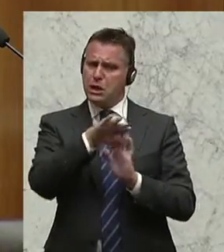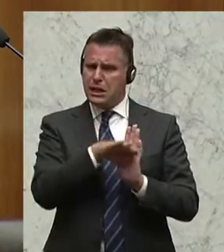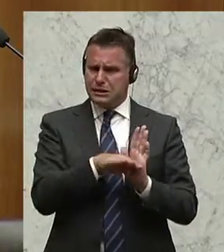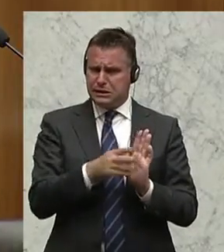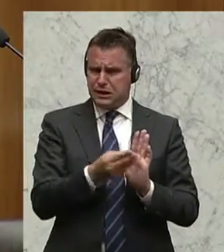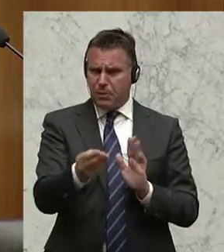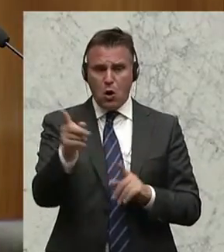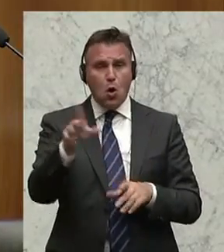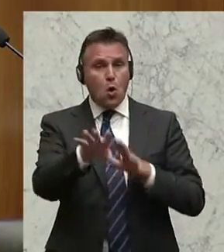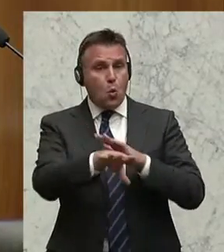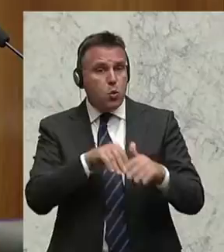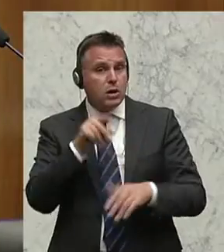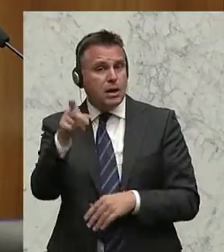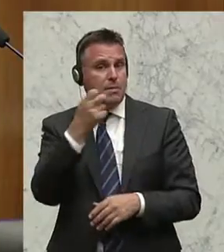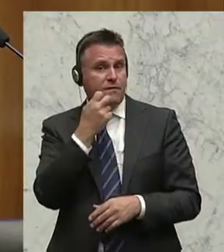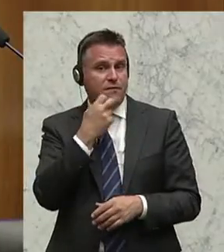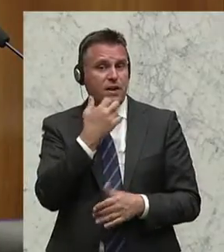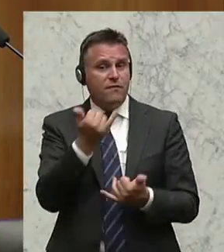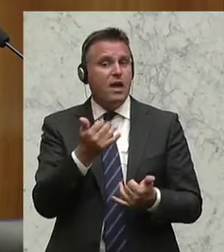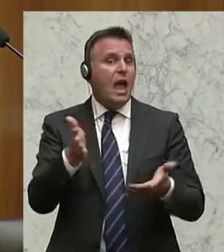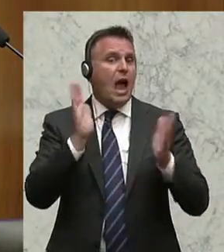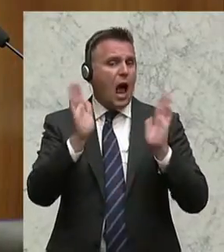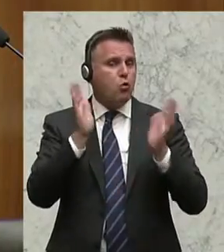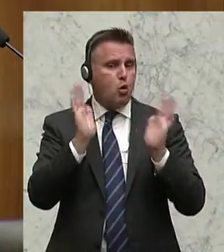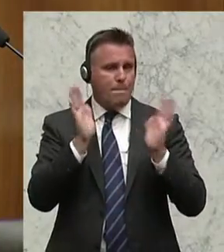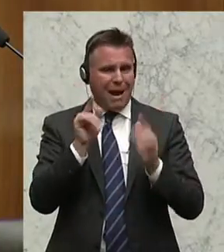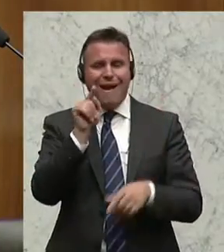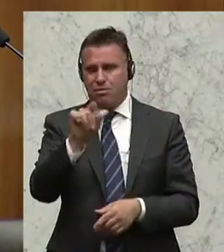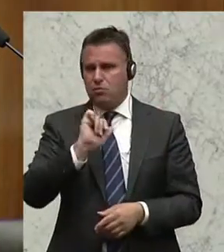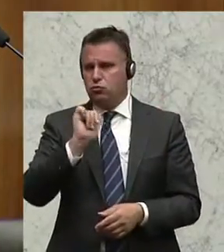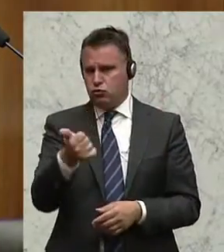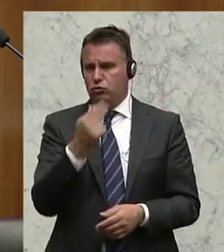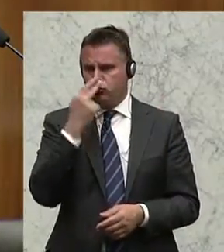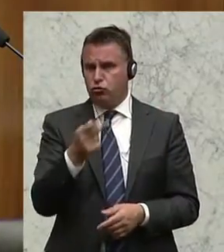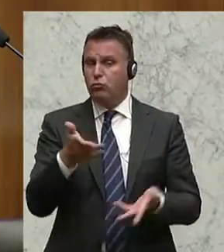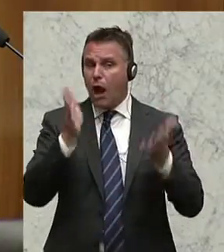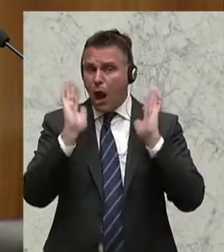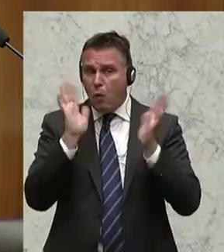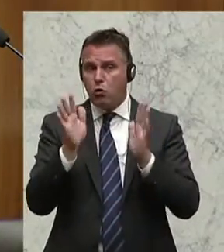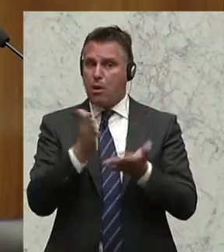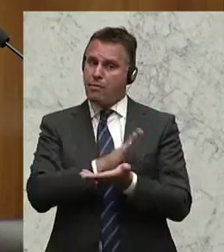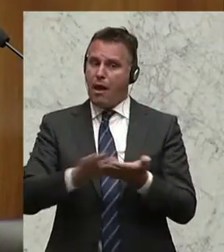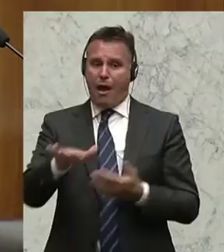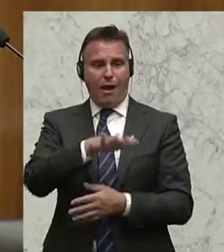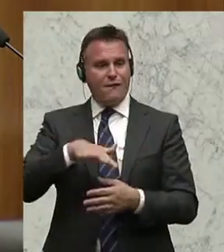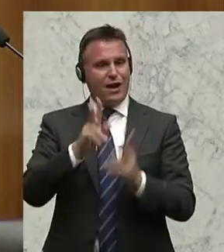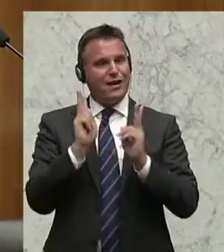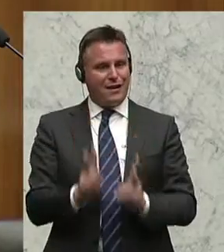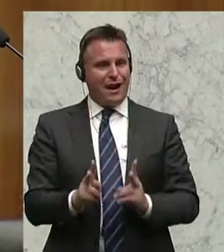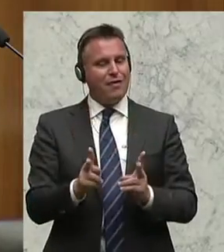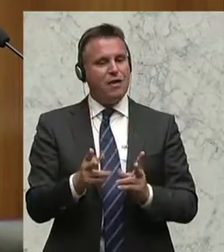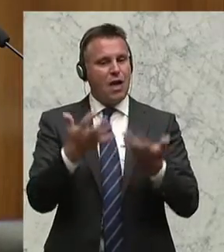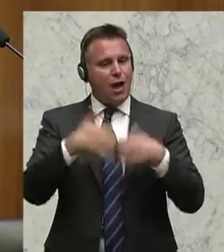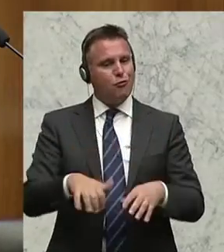es, dass die Unternehmen Interesse haben, einmal auf den Autobahnen zu testen. Weil die Autobahnen sind das einfachste Umfeld für solche Tests. Sie sind